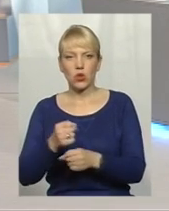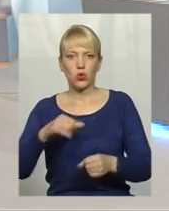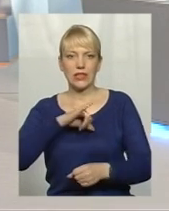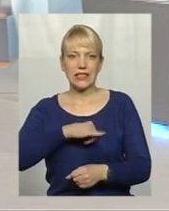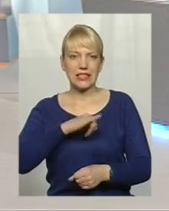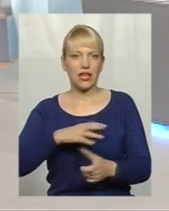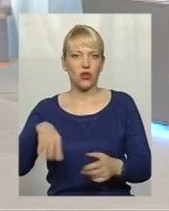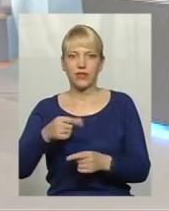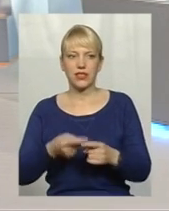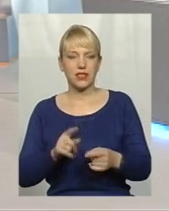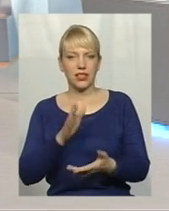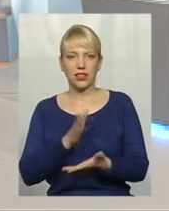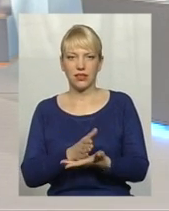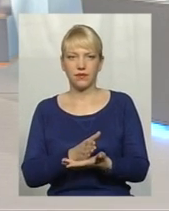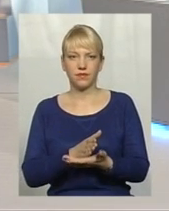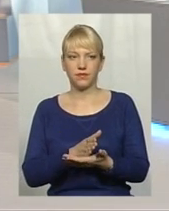Це все є.